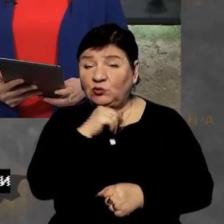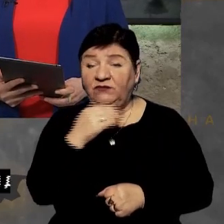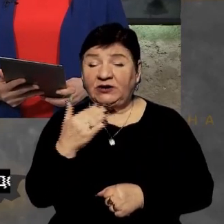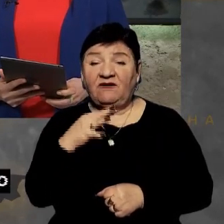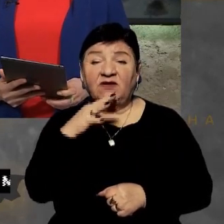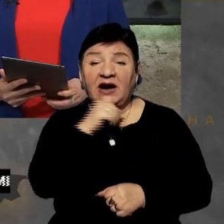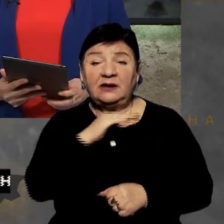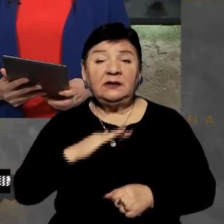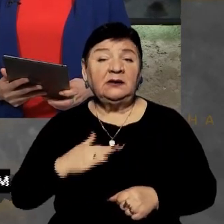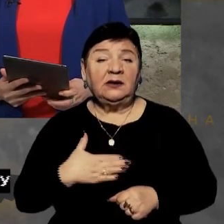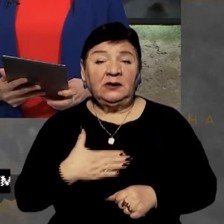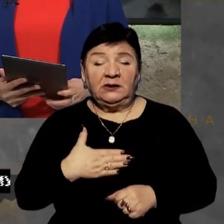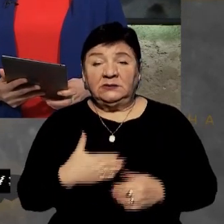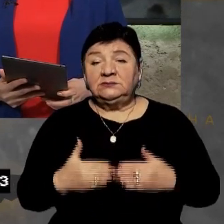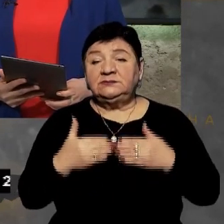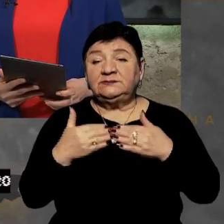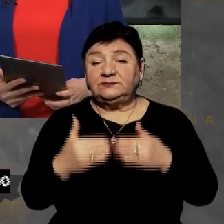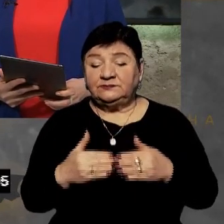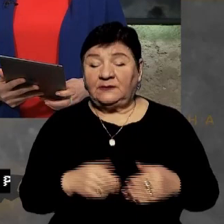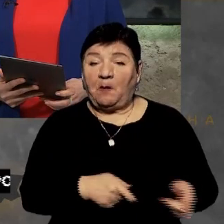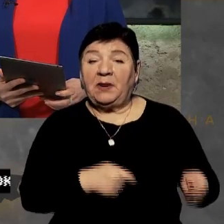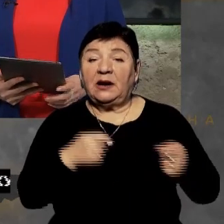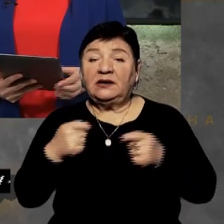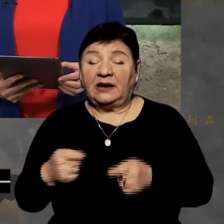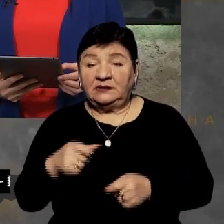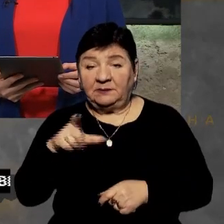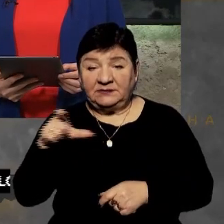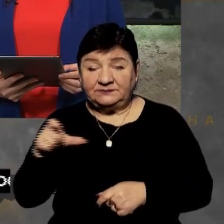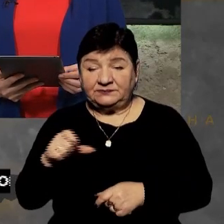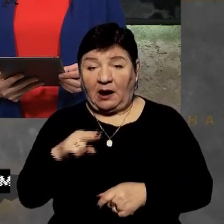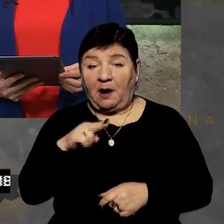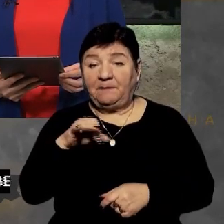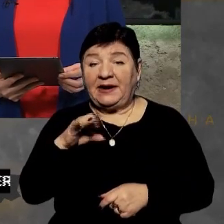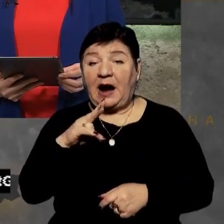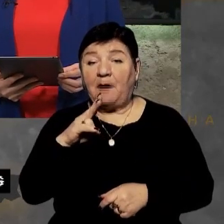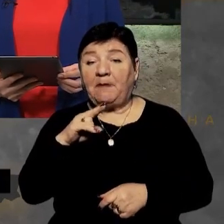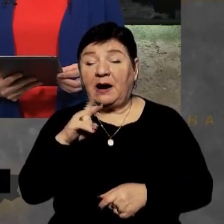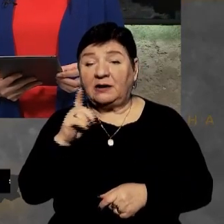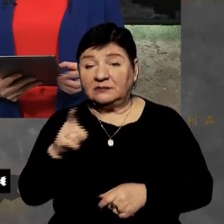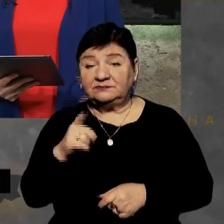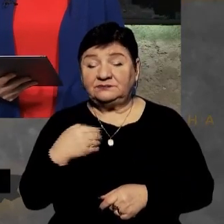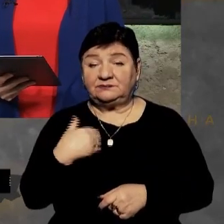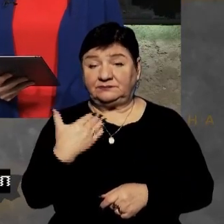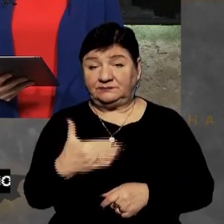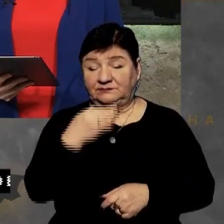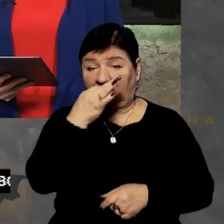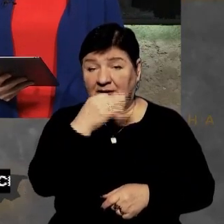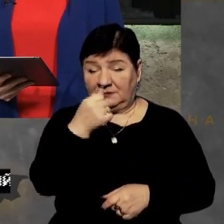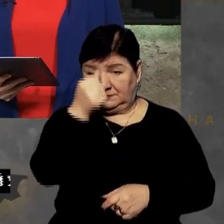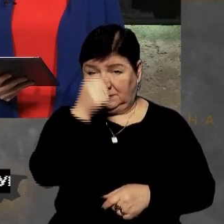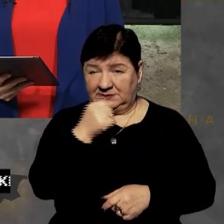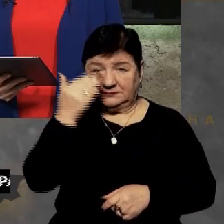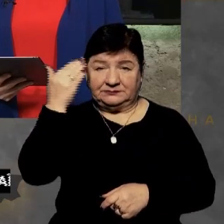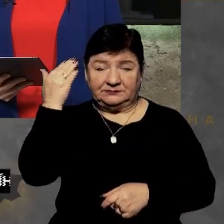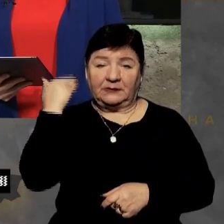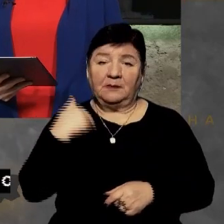вкрали нашу тактику перекидання піхоти на пікапах. Я вам казав десь місяць чи півтора